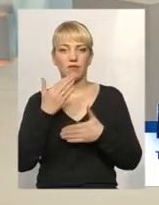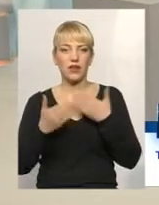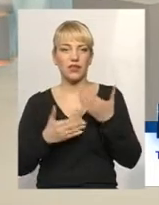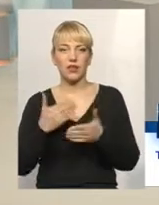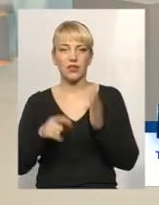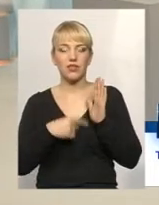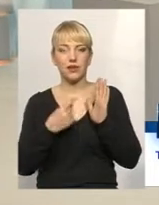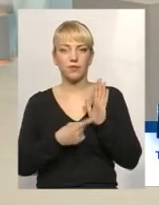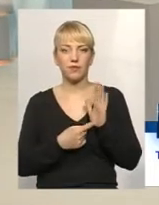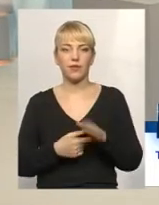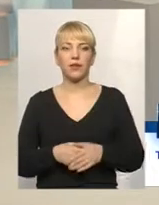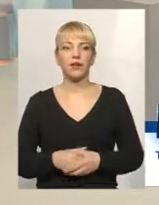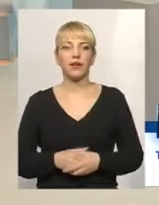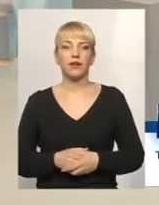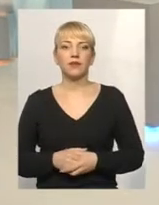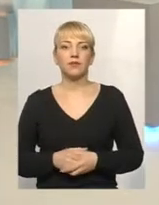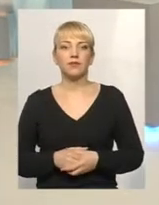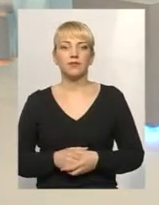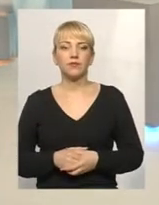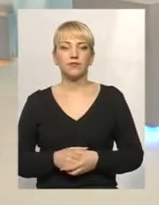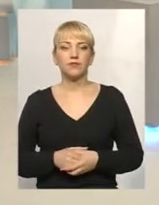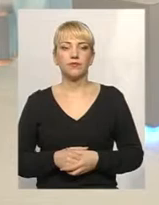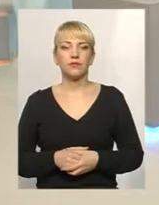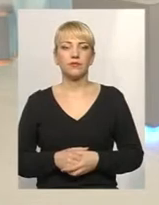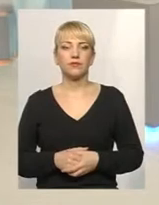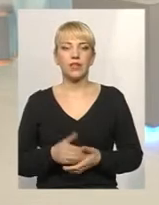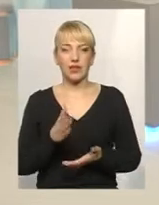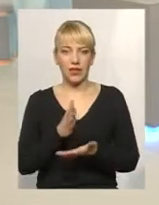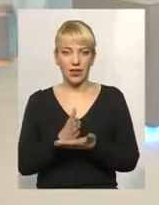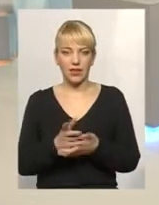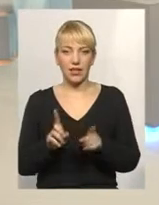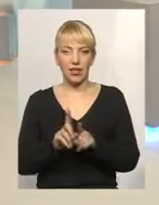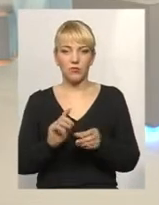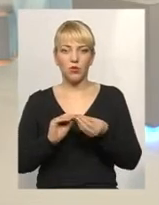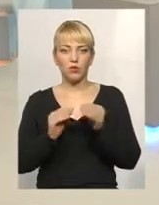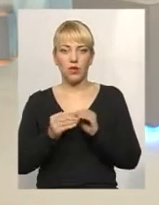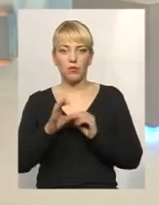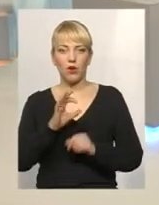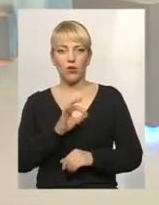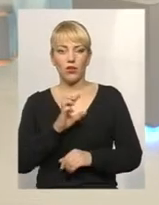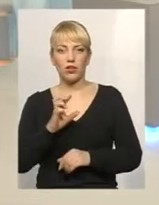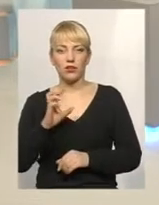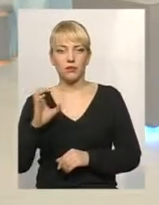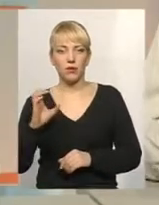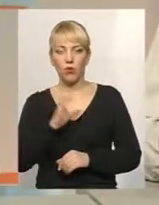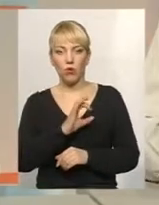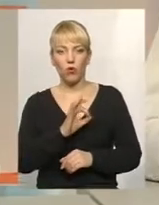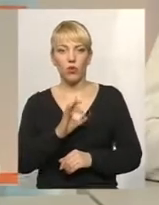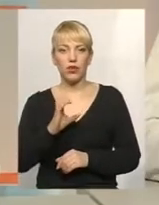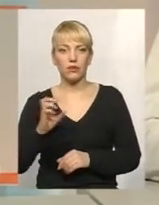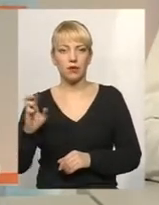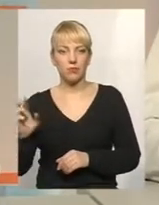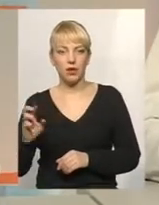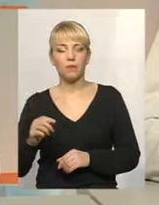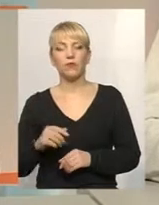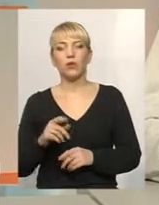Дякую за запитання. Ну, так, є, існує така проблема в ОСББ. Ну, добре,